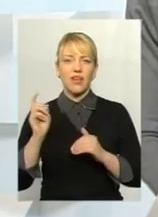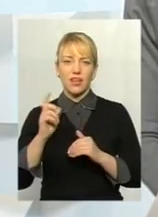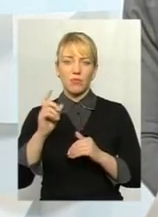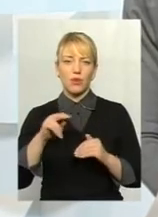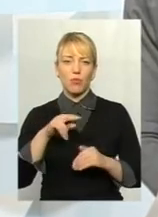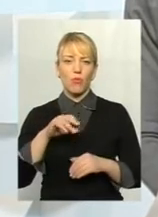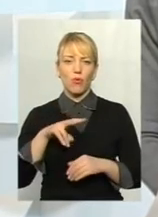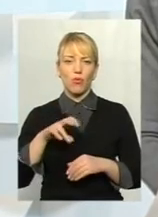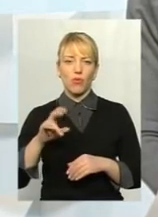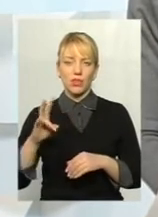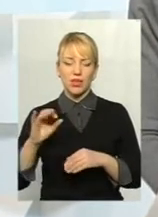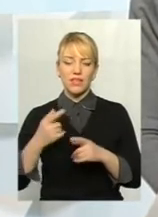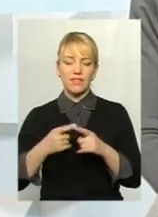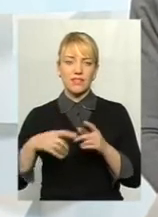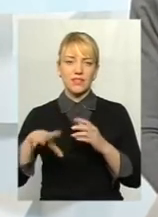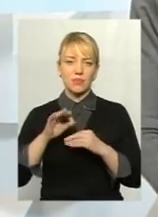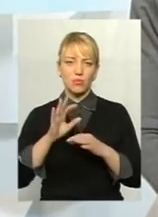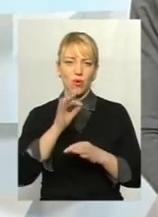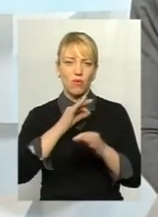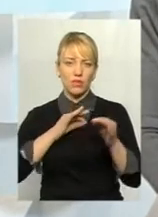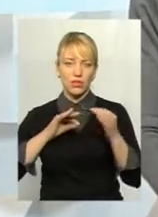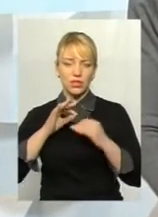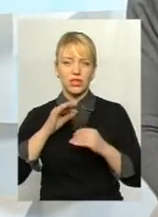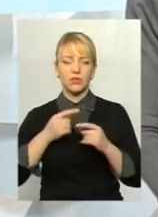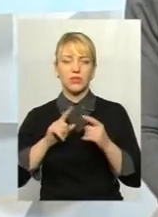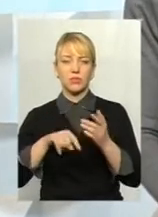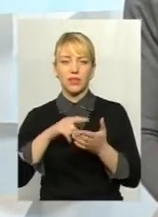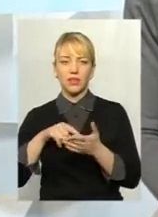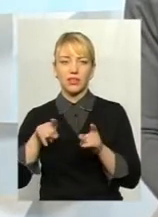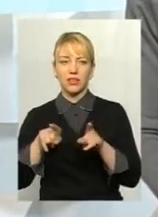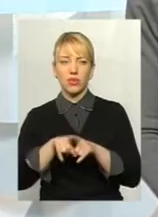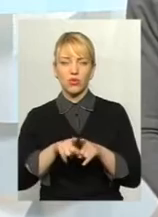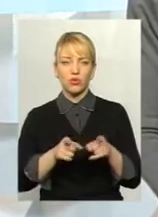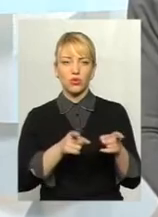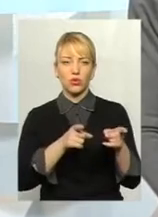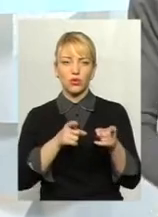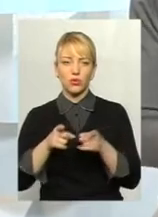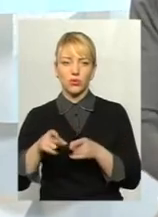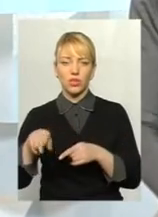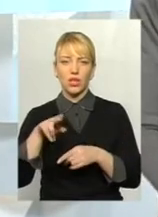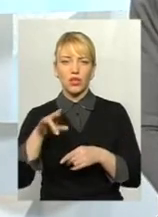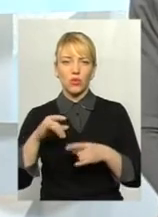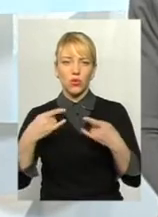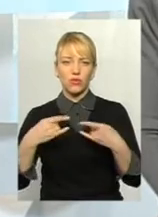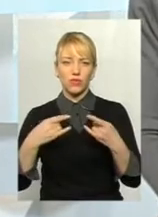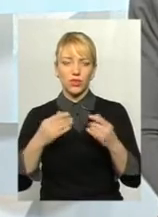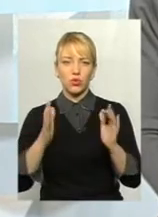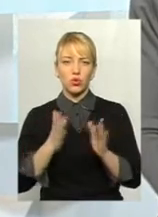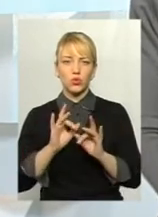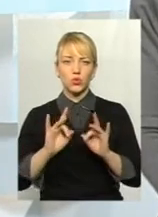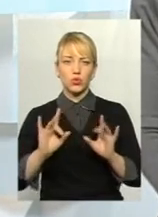ці всі питання. І також зараз готується до ефіру сюжет,